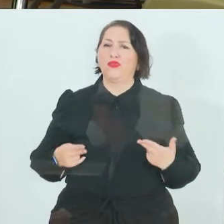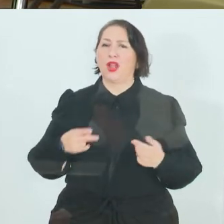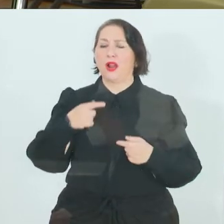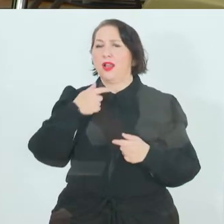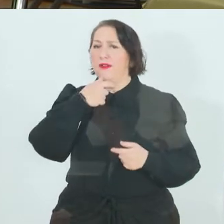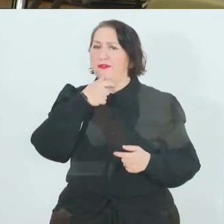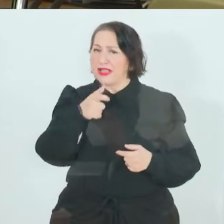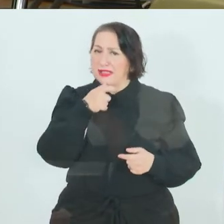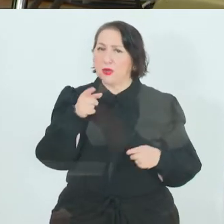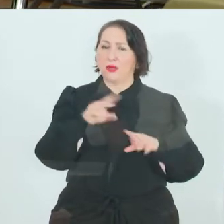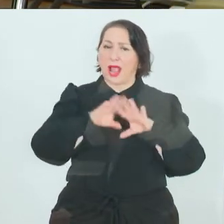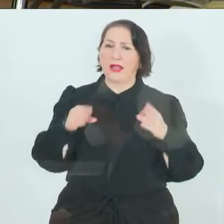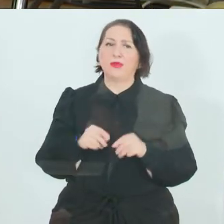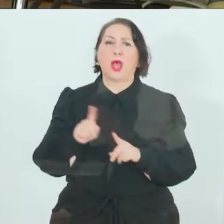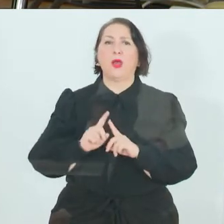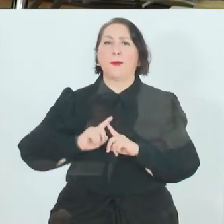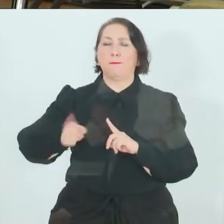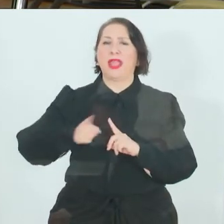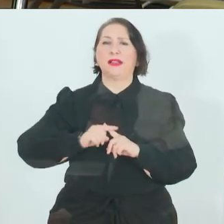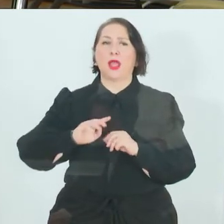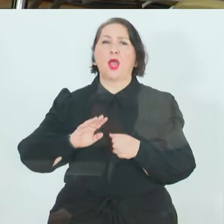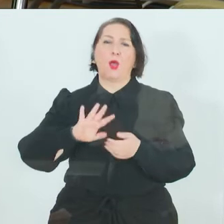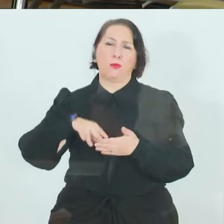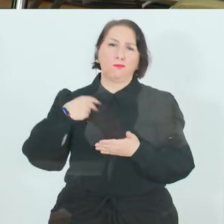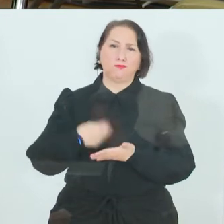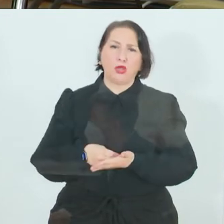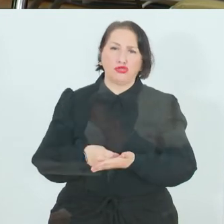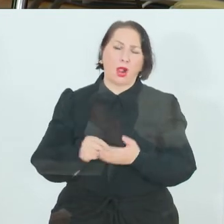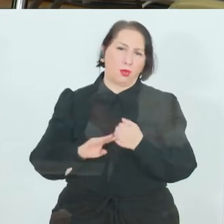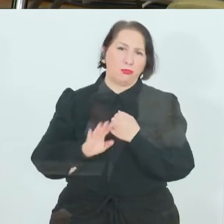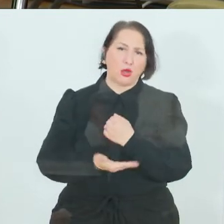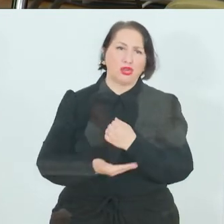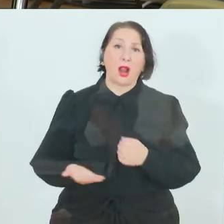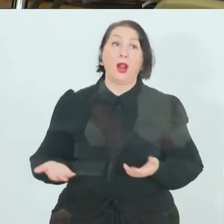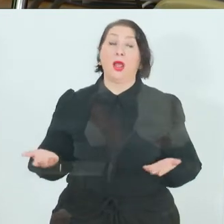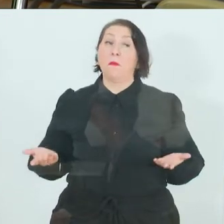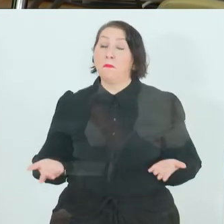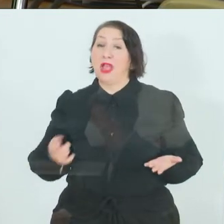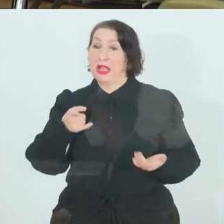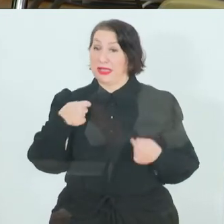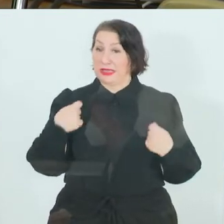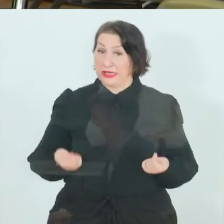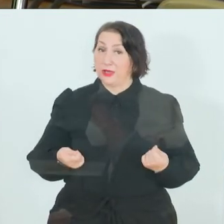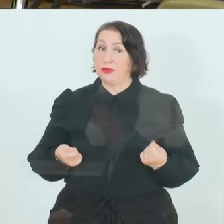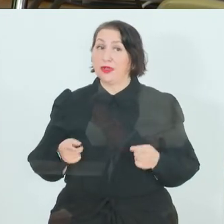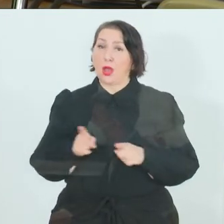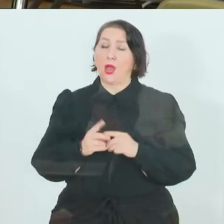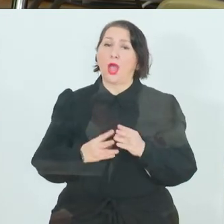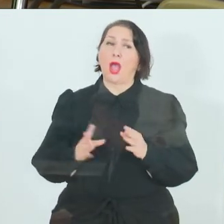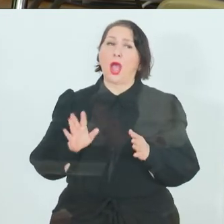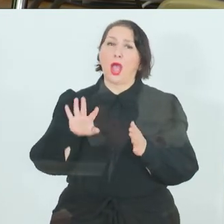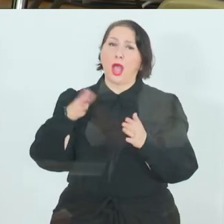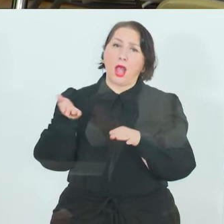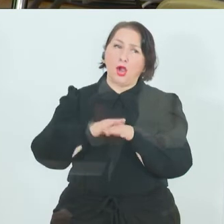und auch das Pendlerpauschale. Zusätzlich vielleicht auch darüber gibt es ja auch eine Aufwertung des Homeschoolings, denn